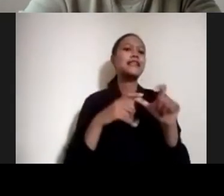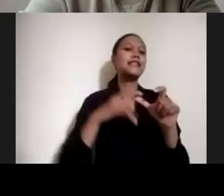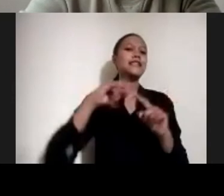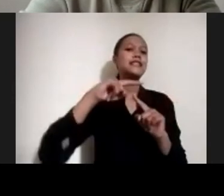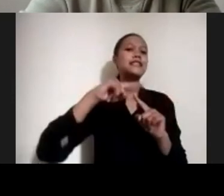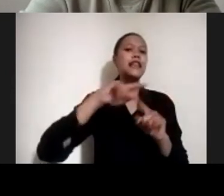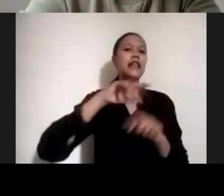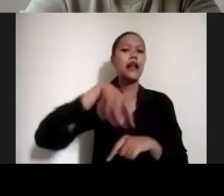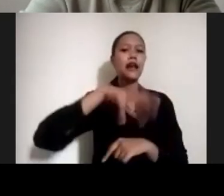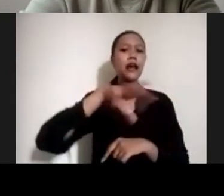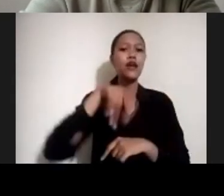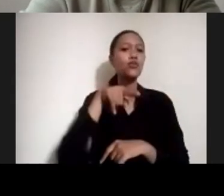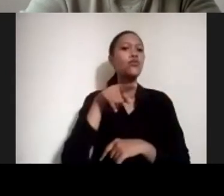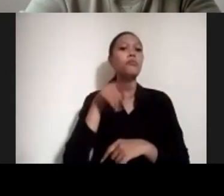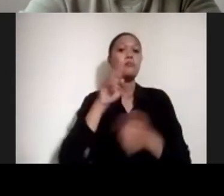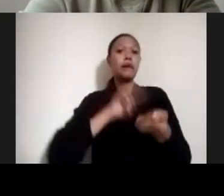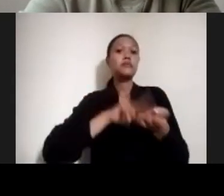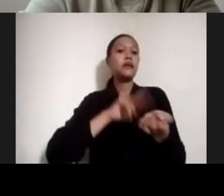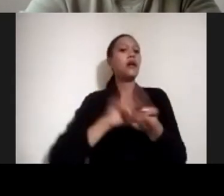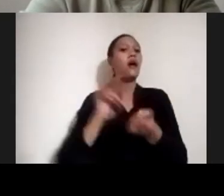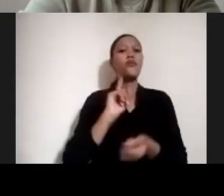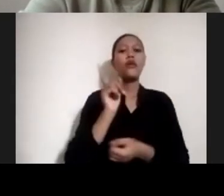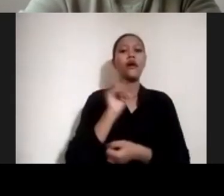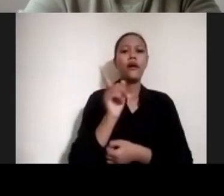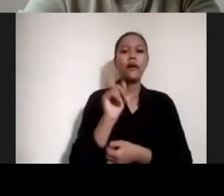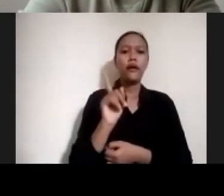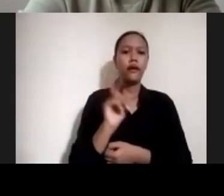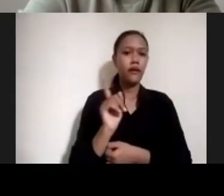Di transit area itu enggak boleh ada pasien.